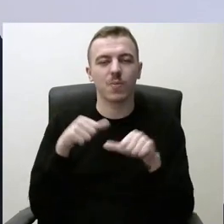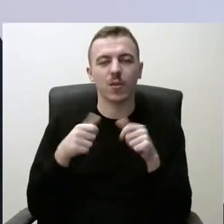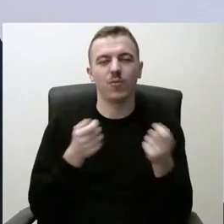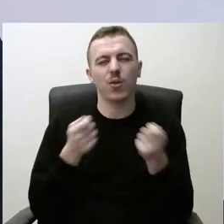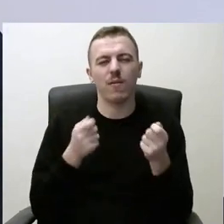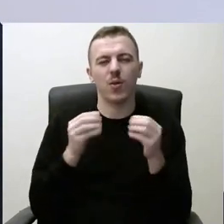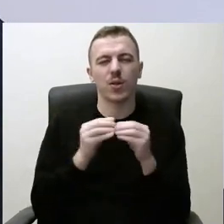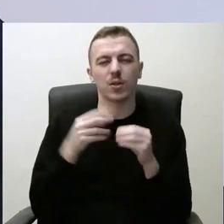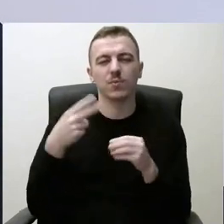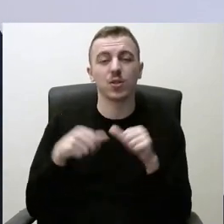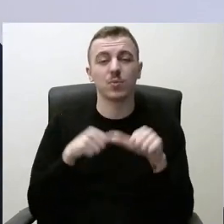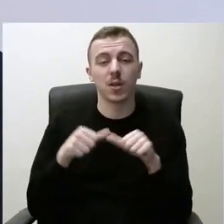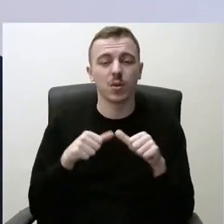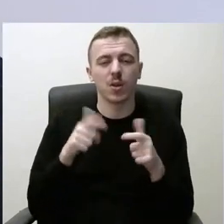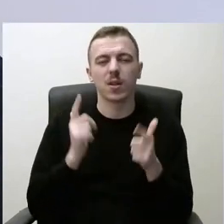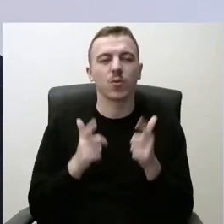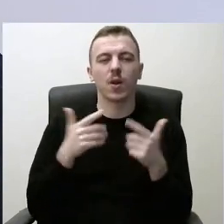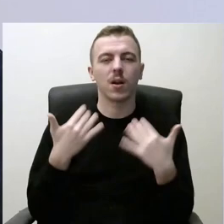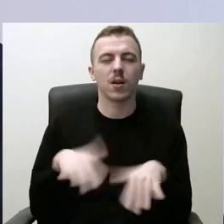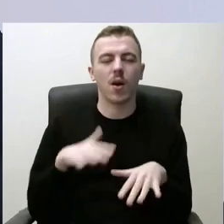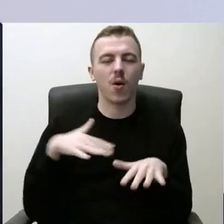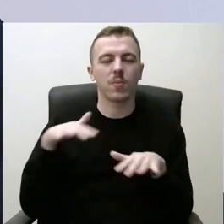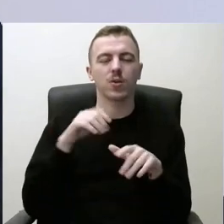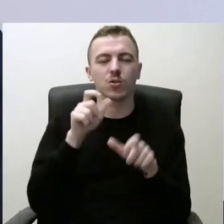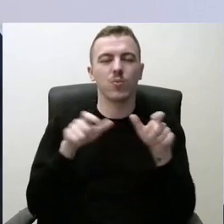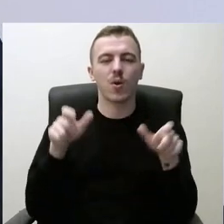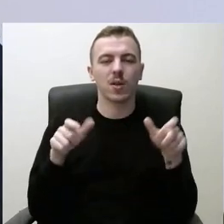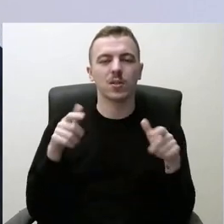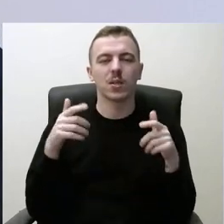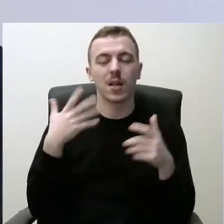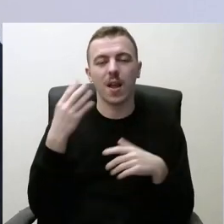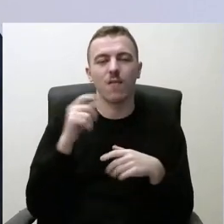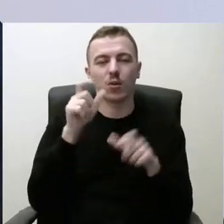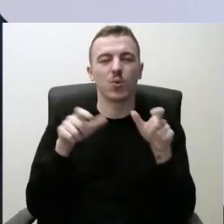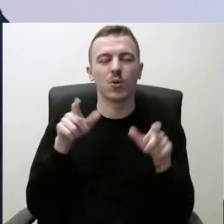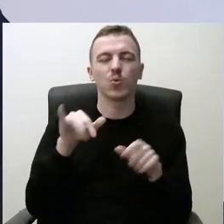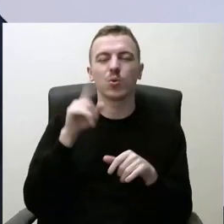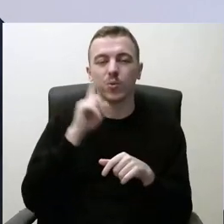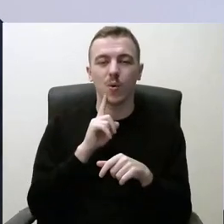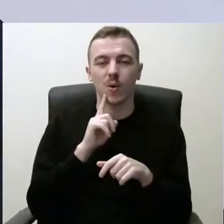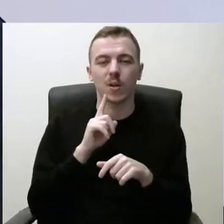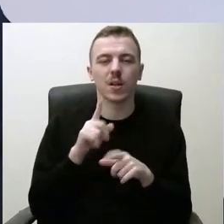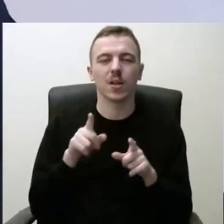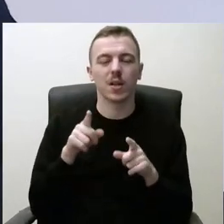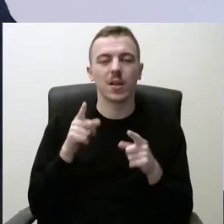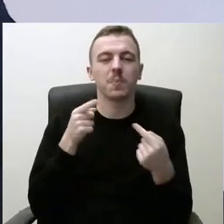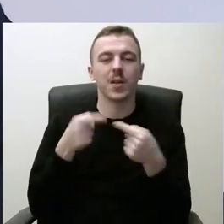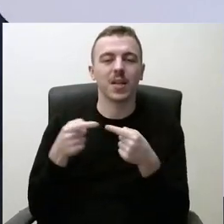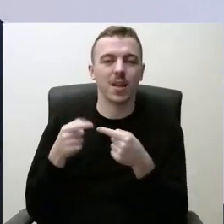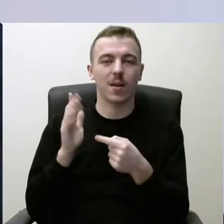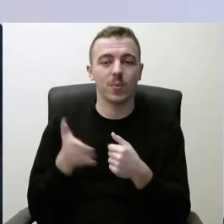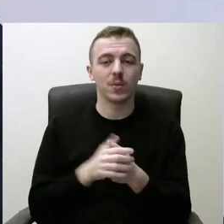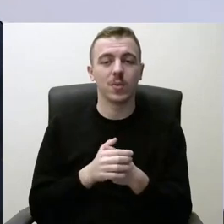10-20 metų, natūraliai tu aplinktavę susirenkia žmonės, tavo žmonės, kurių tu nori ir kurie tau pritaria. Kai